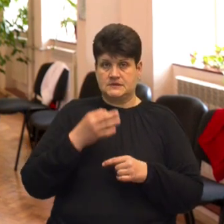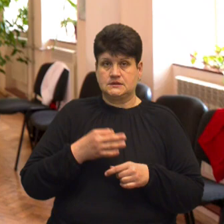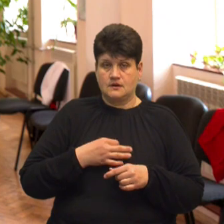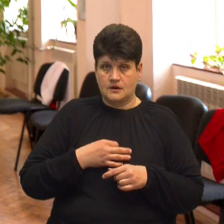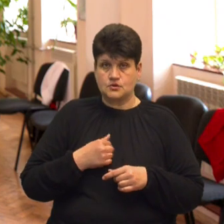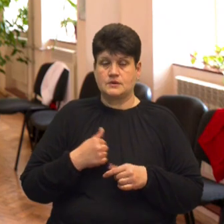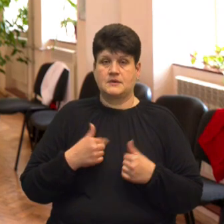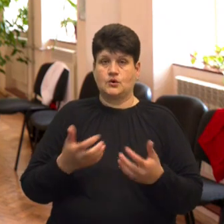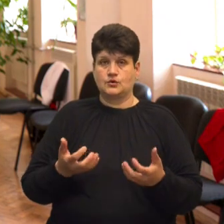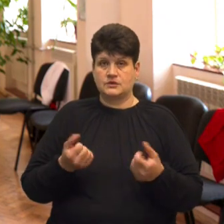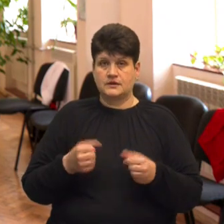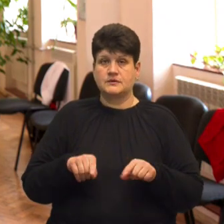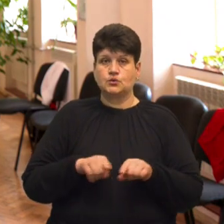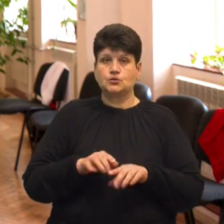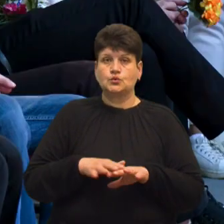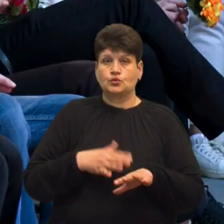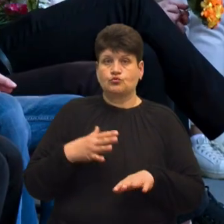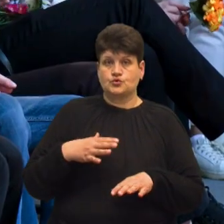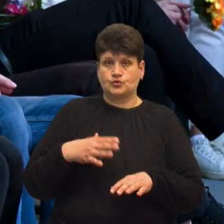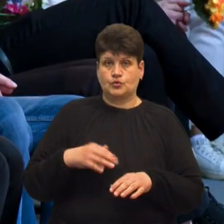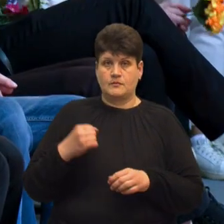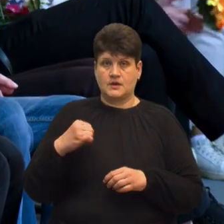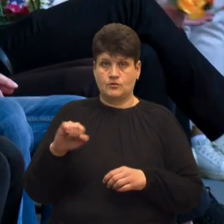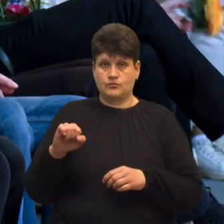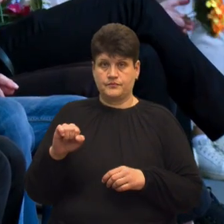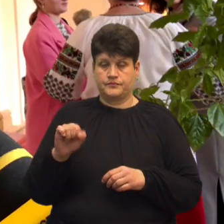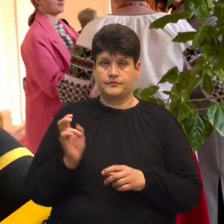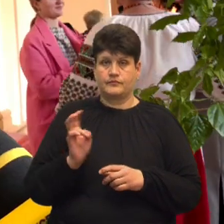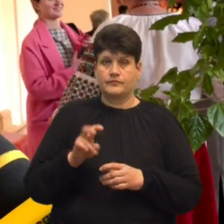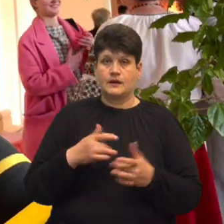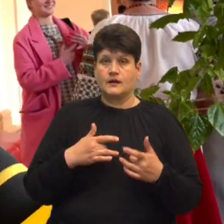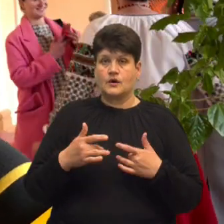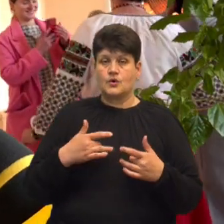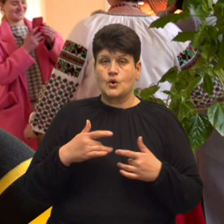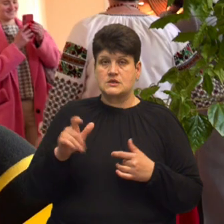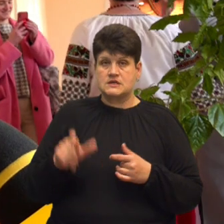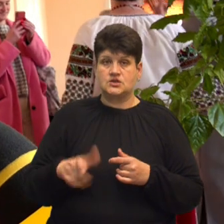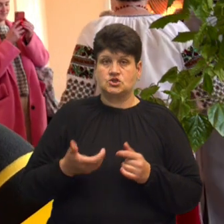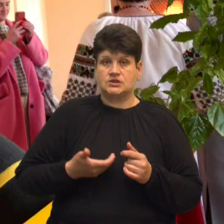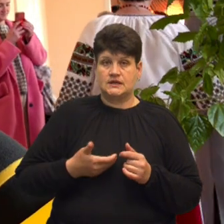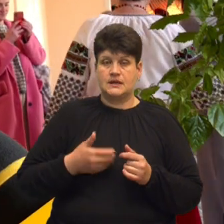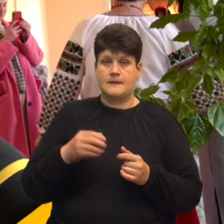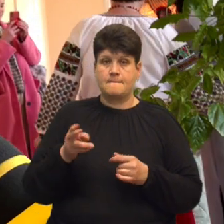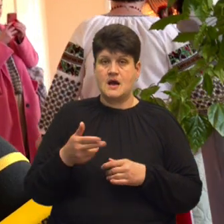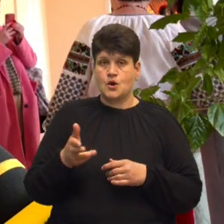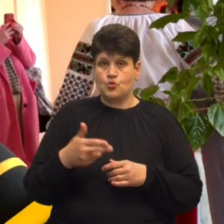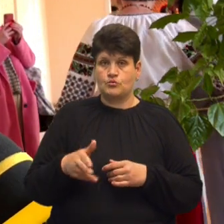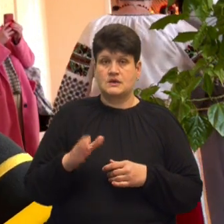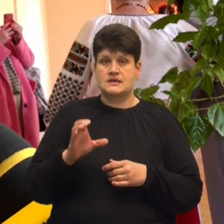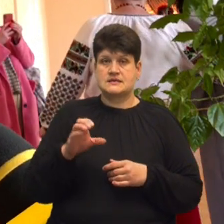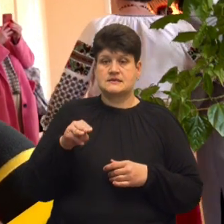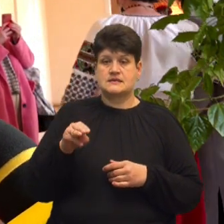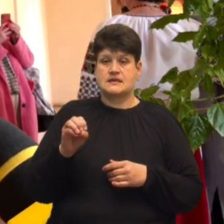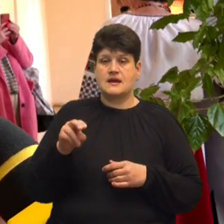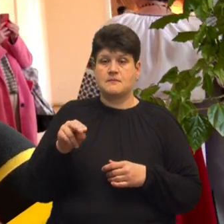отримуємо таку довгоочікувану перемогу. Відвідав концерт житель Маріуполя Володимир Степанов. Ці патріотичні пісні